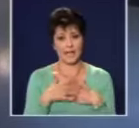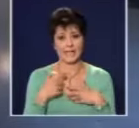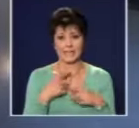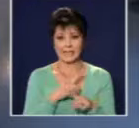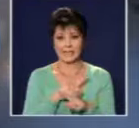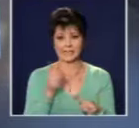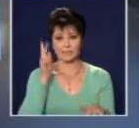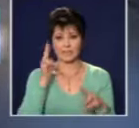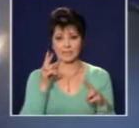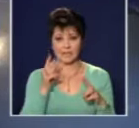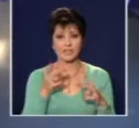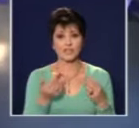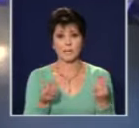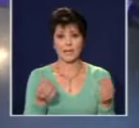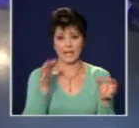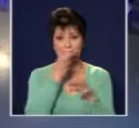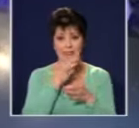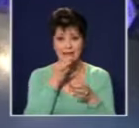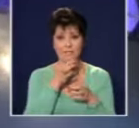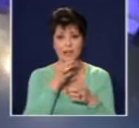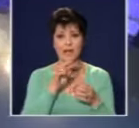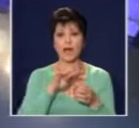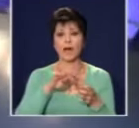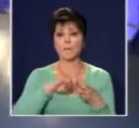няма проблема е, че те се крадат господин Иванов